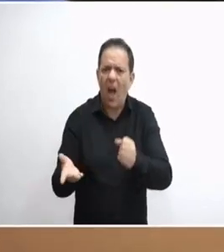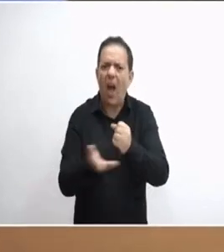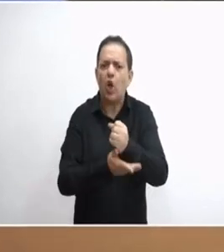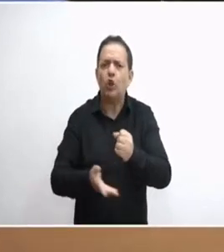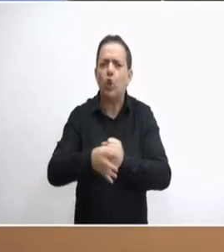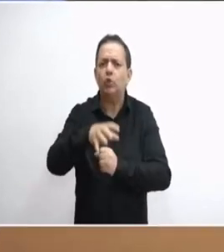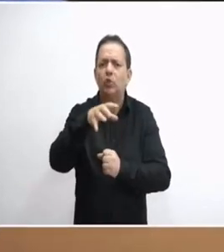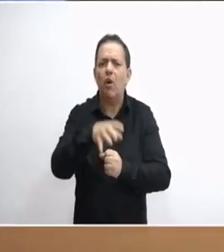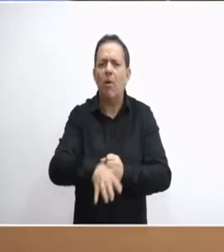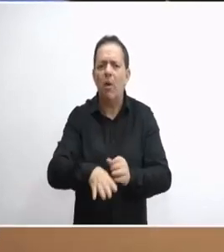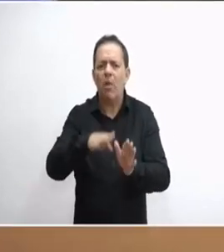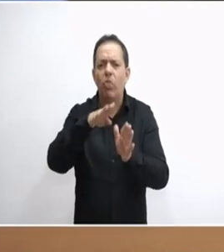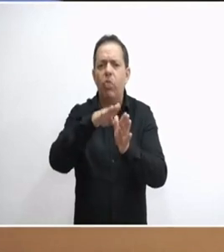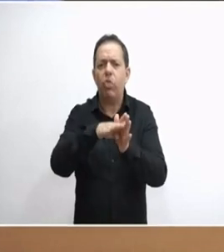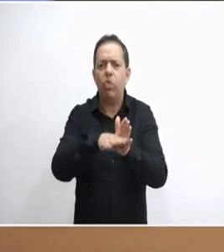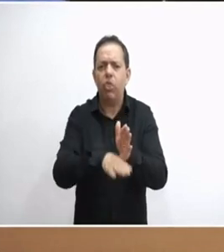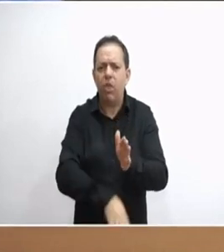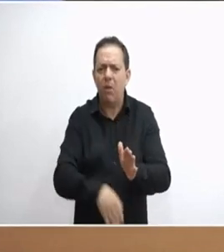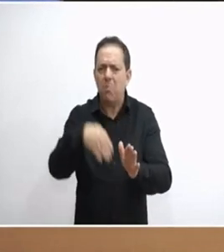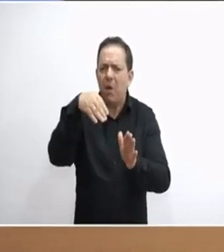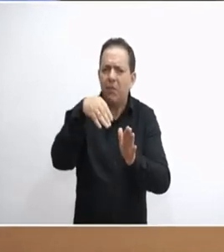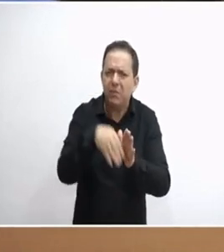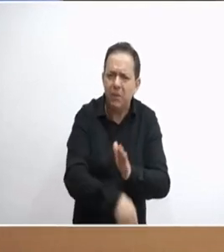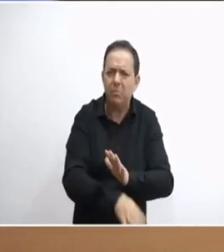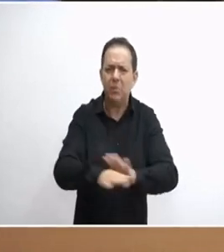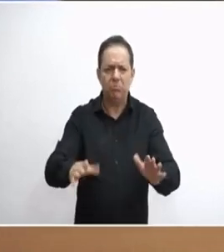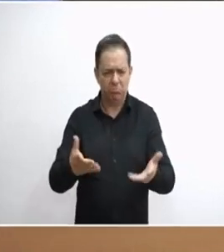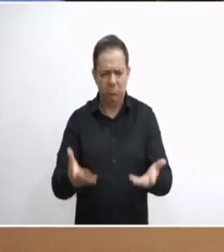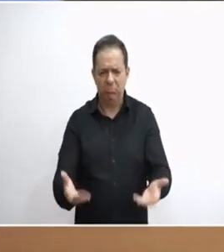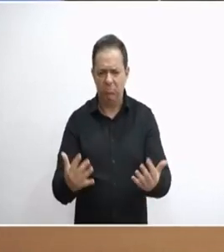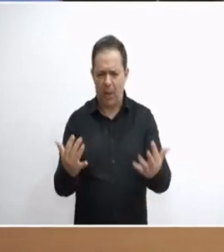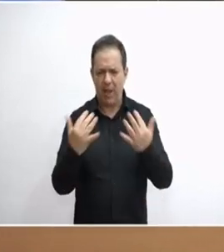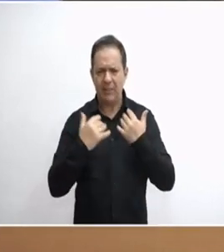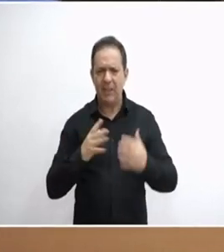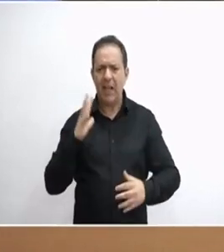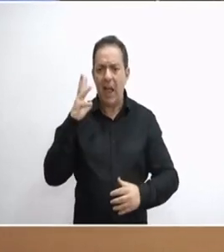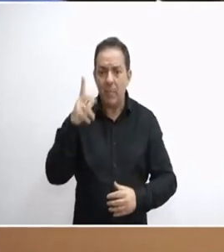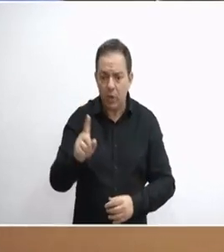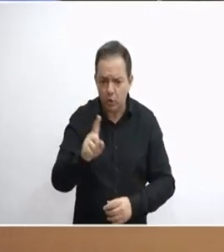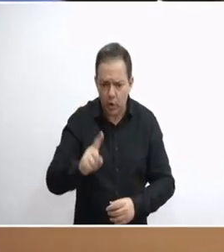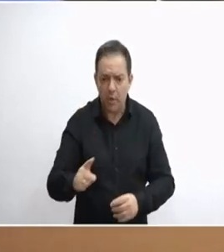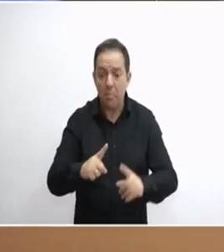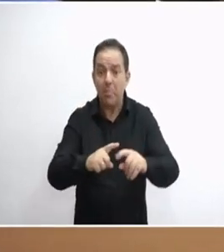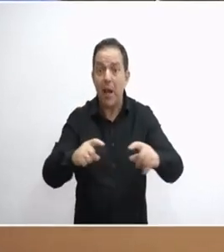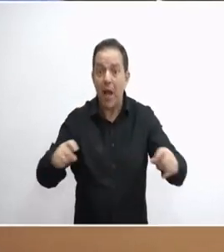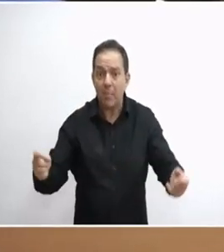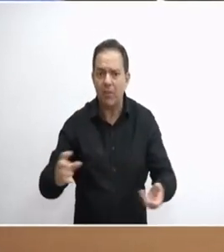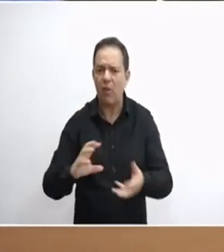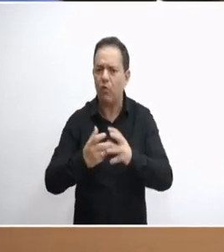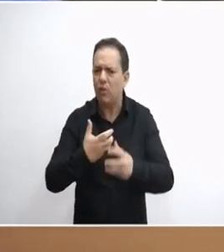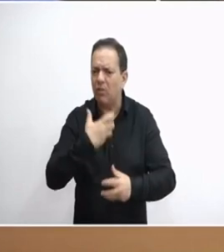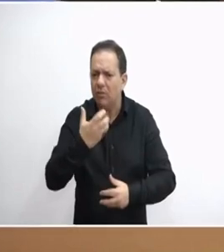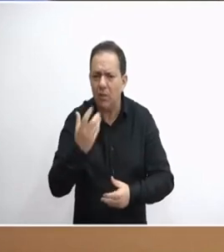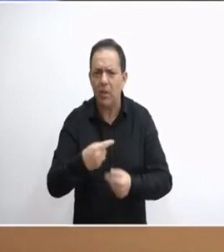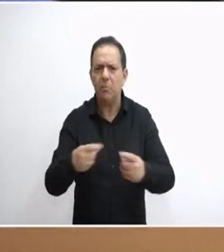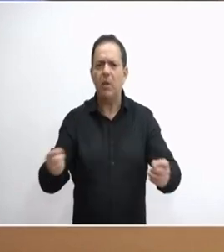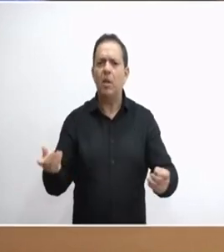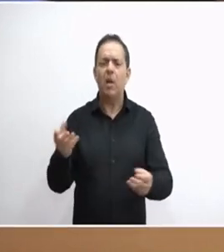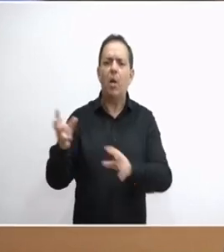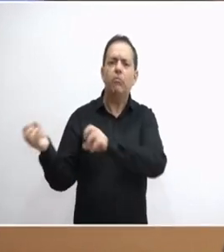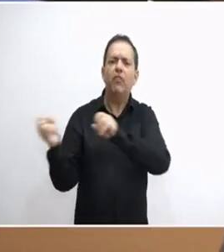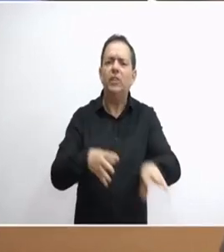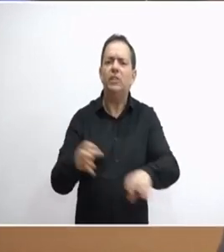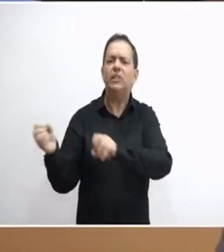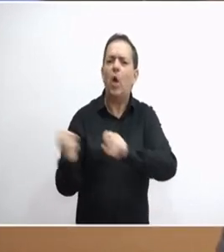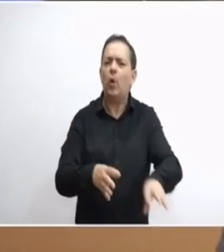του αγροτικού τομέα με αποτελέσματα στην ίδια μας την καθημερινότητα όπου βασικά προϊόντα κατανάλωσης έχουν ταυτότητα πέρα και έξω από την Ευρωπαϊκή Ένωση.